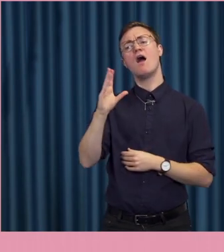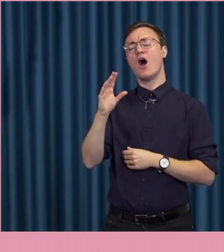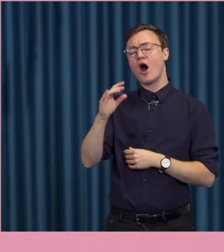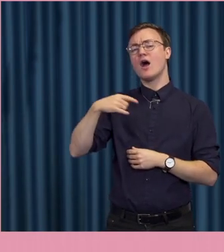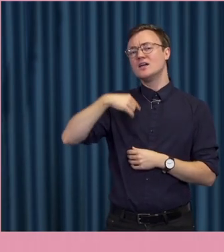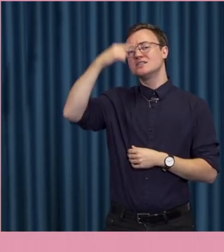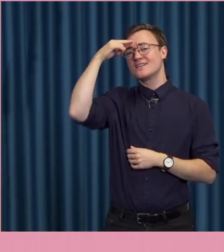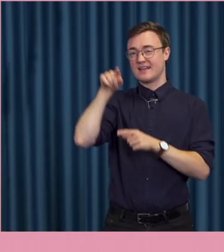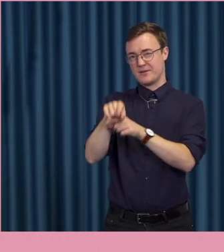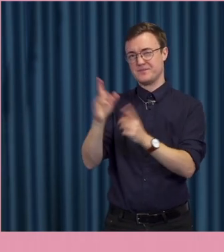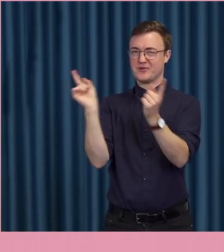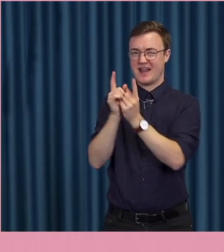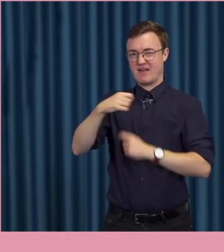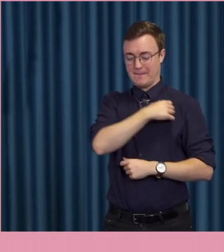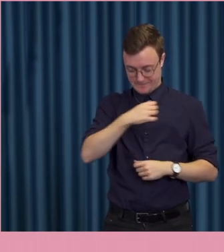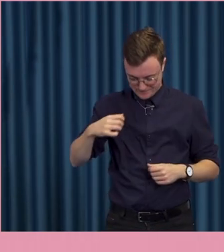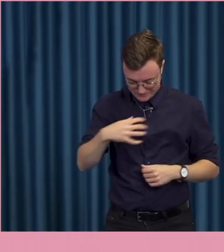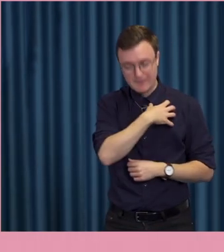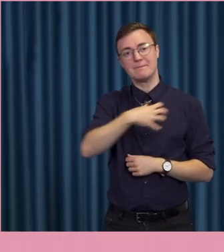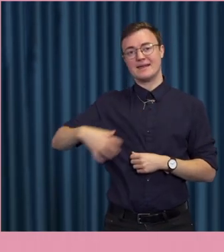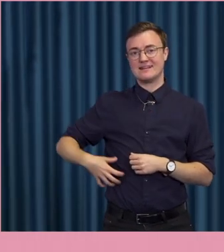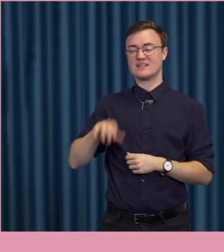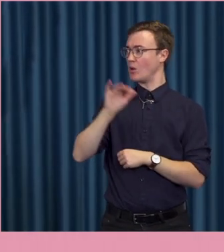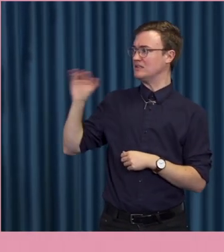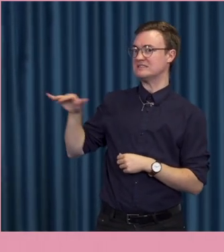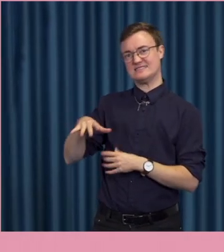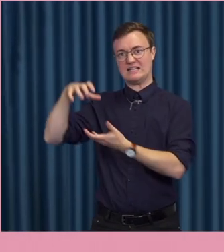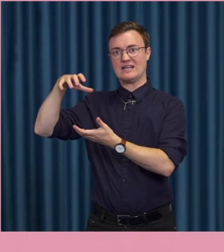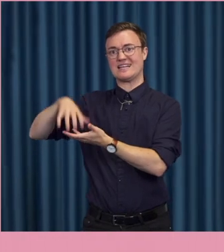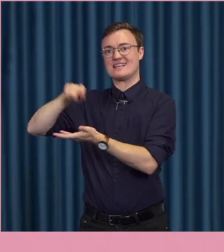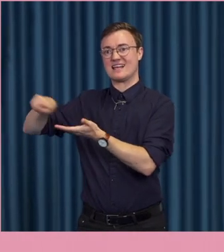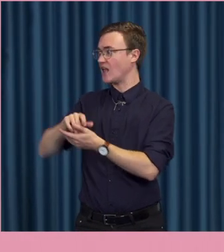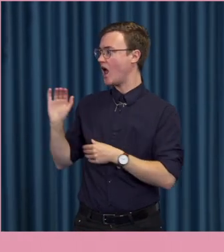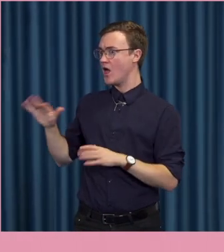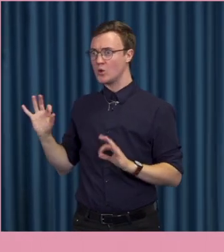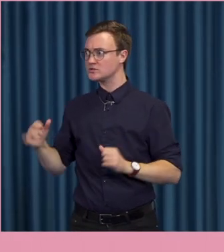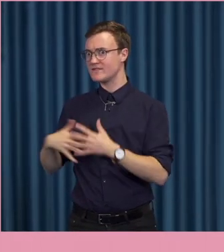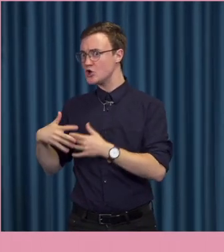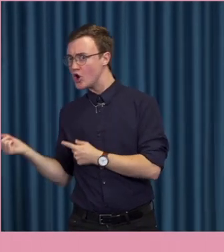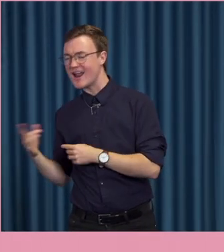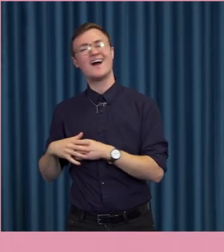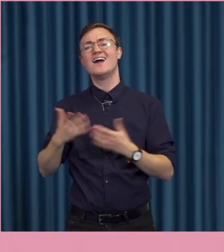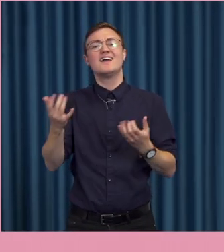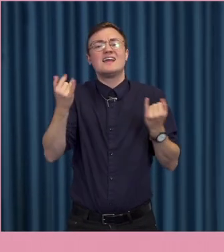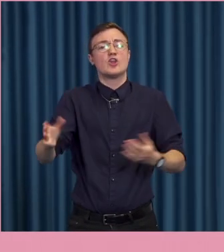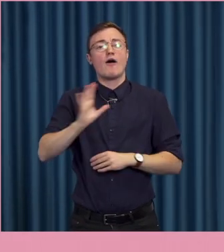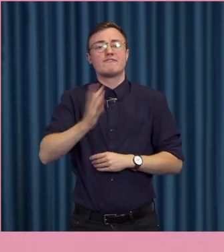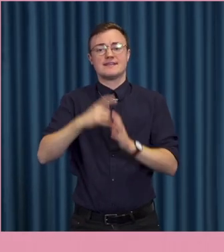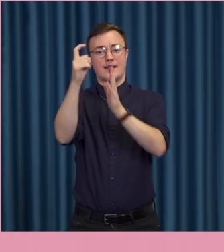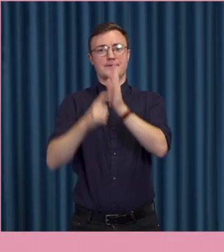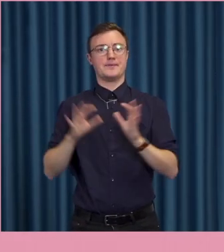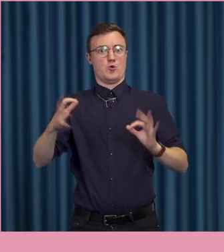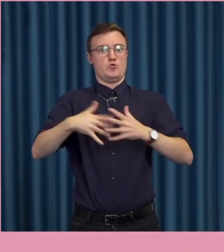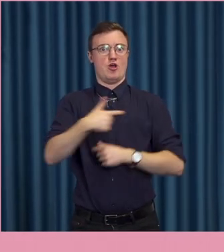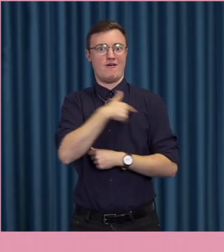Just som när du träffade den här ministern som vände sig till sin statssekterare. Hur gör vi med det här då? Hur var det här då? Att det finns ingen idag som är så här. Så här gör vi.